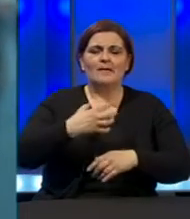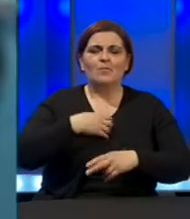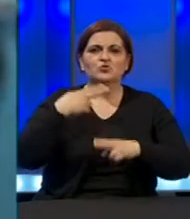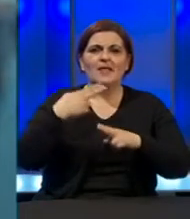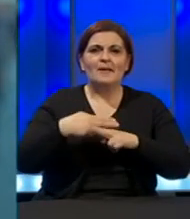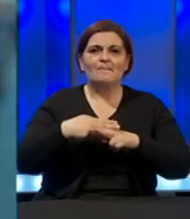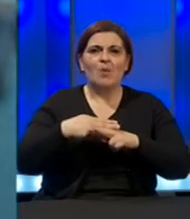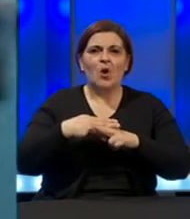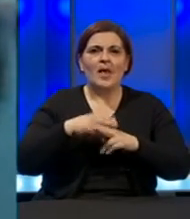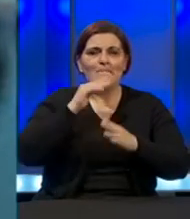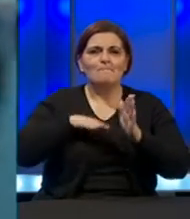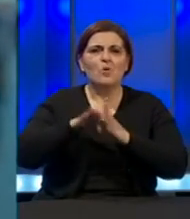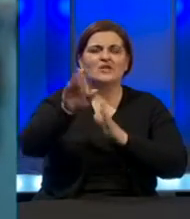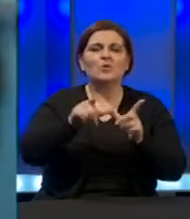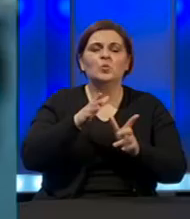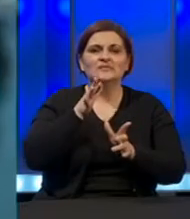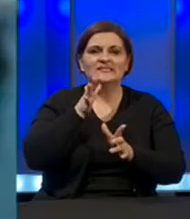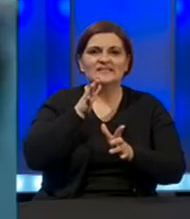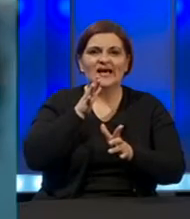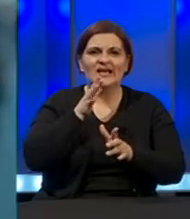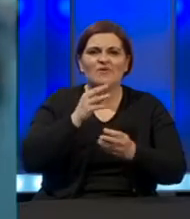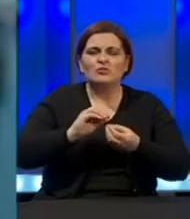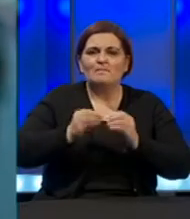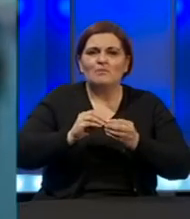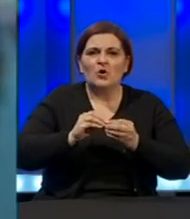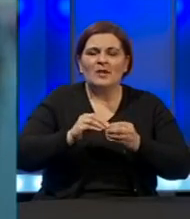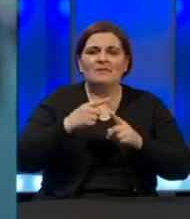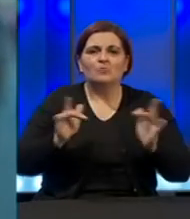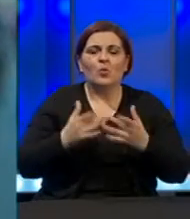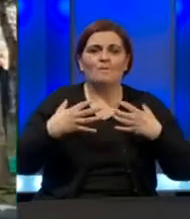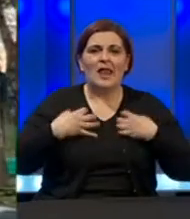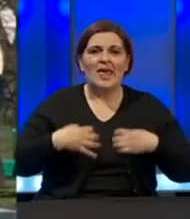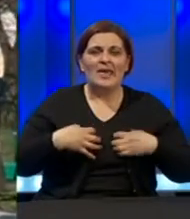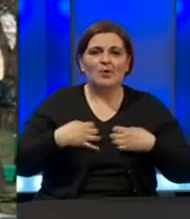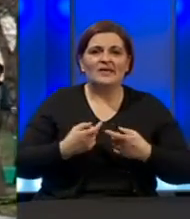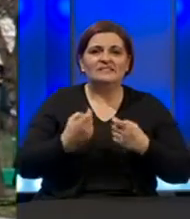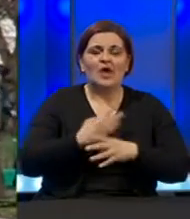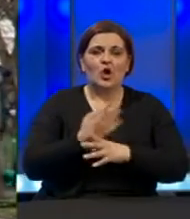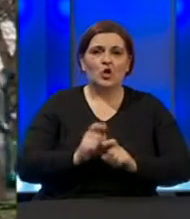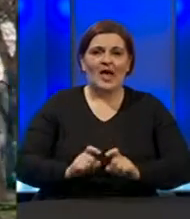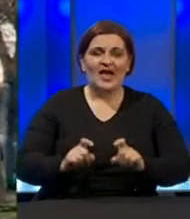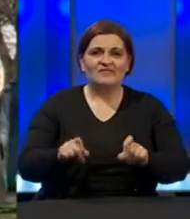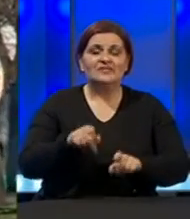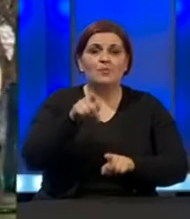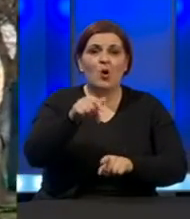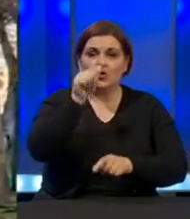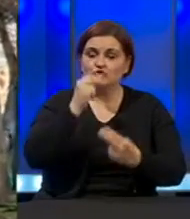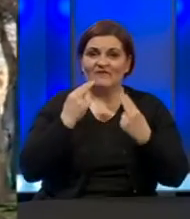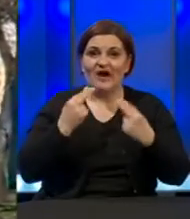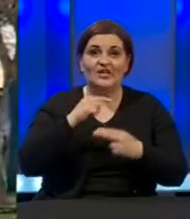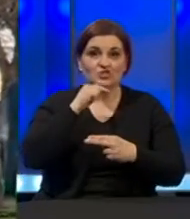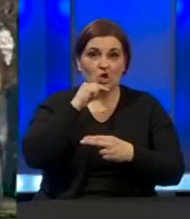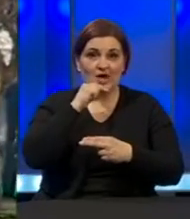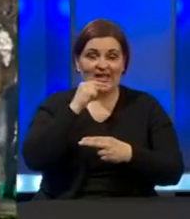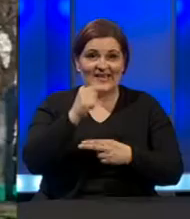bolesti u Podhrastovima u Sarajevu od komplikacija zbog upale pluća izazvane koronavirusom. Ono što je važno reći